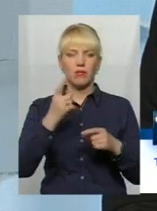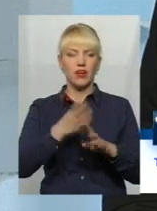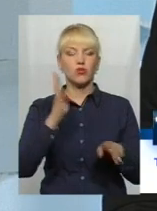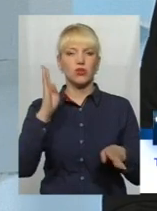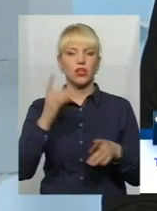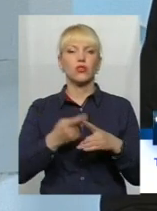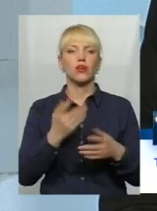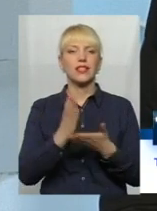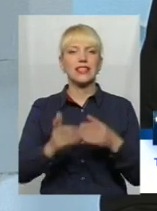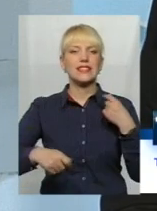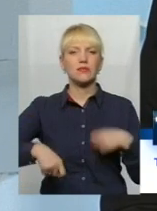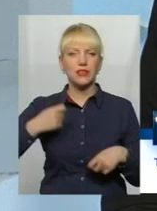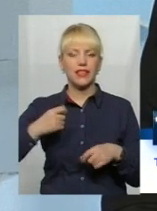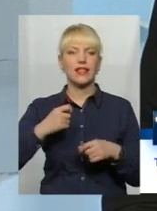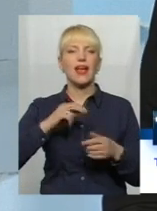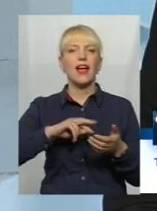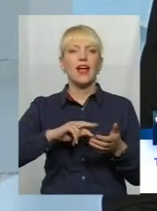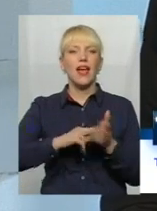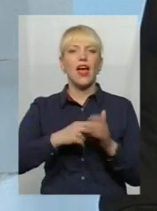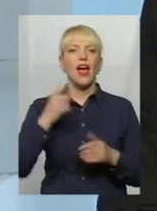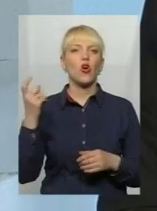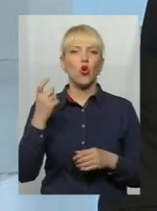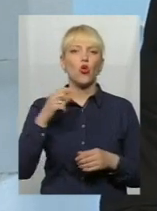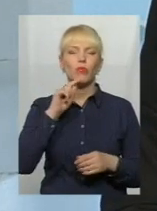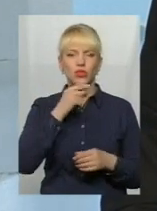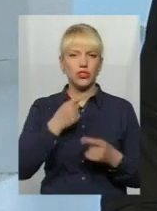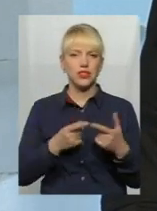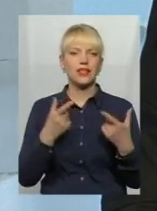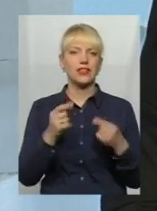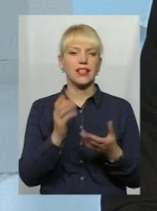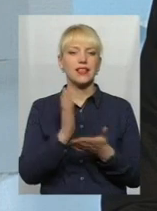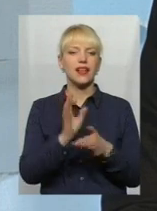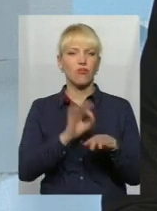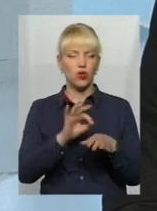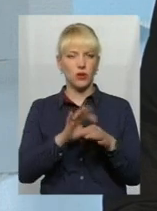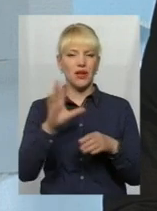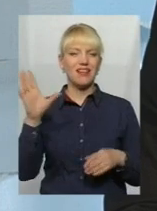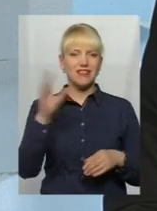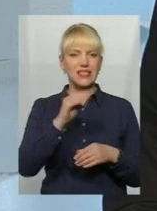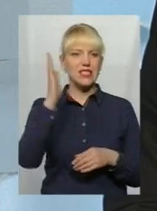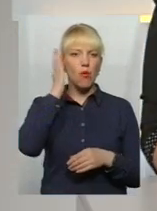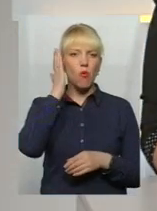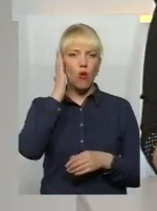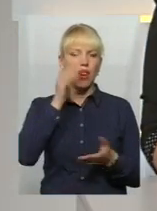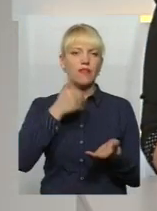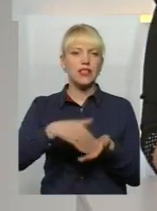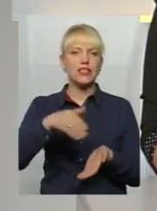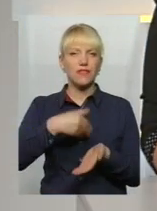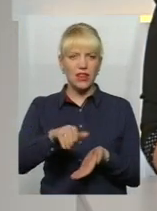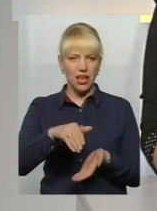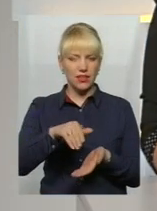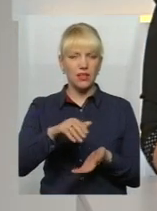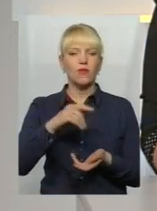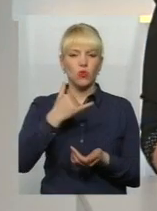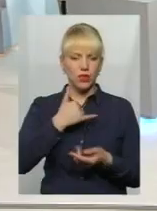великі збитки економічні, в тих господарствах, де є хвороба. Тому що все поголів'я свиней, у нас такі були випадки, на жаль, на території